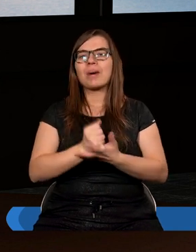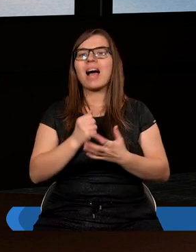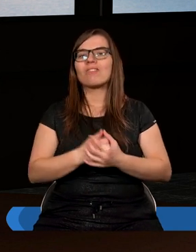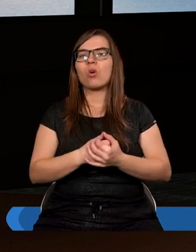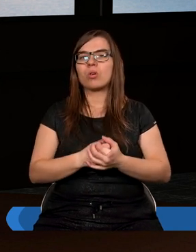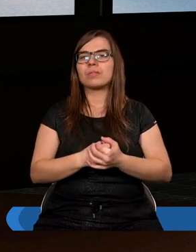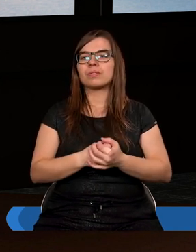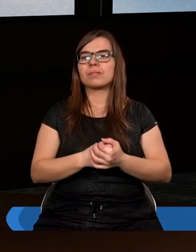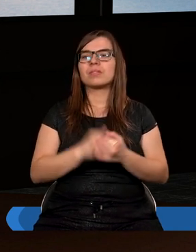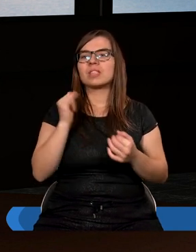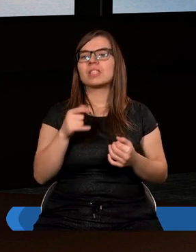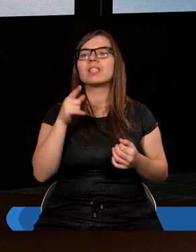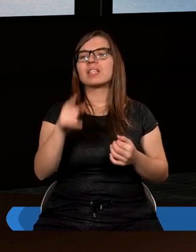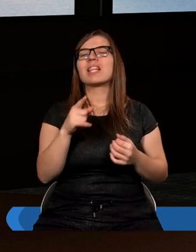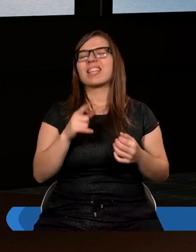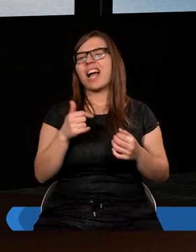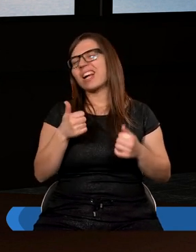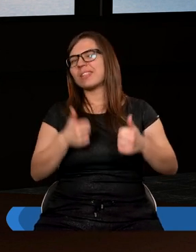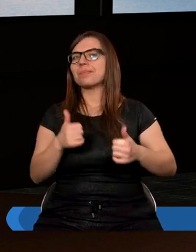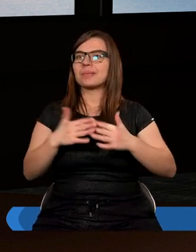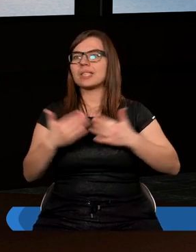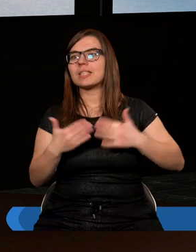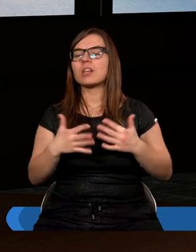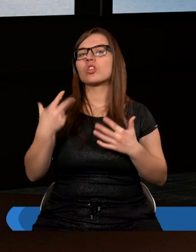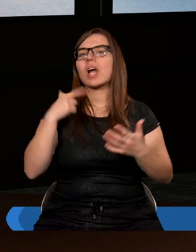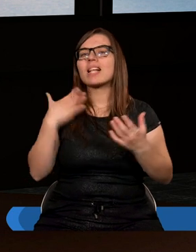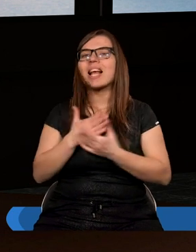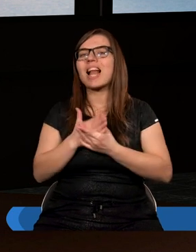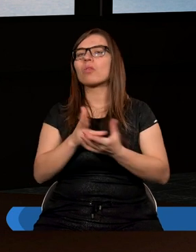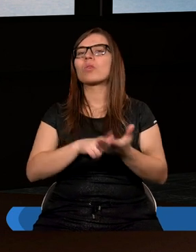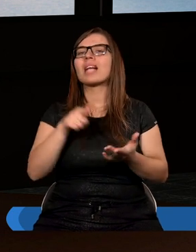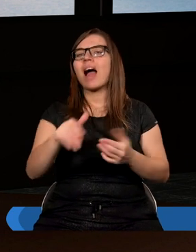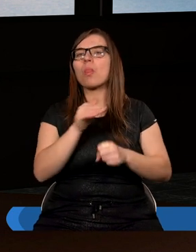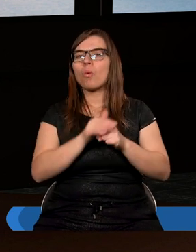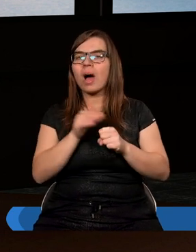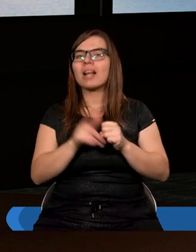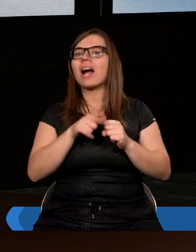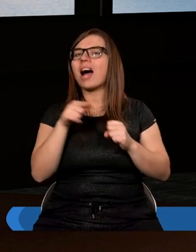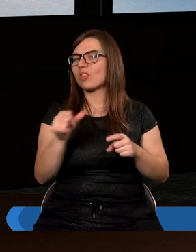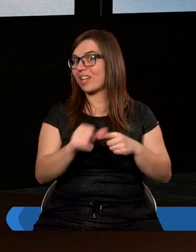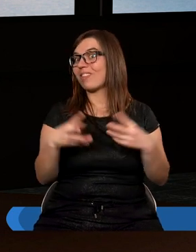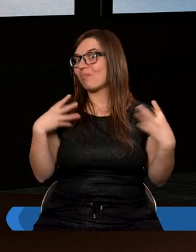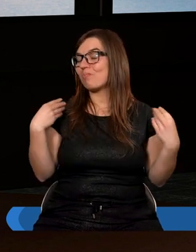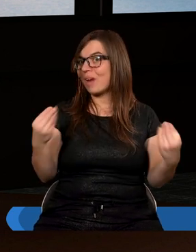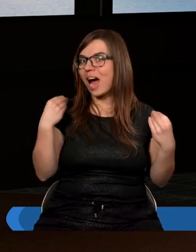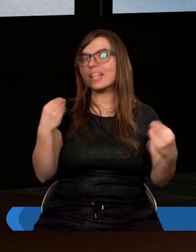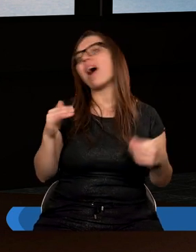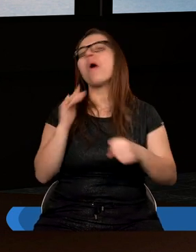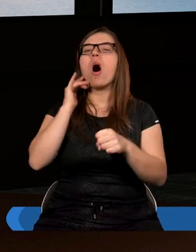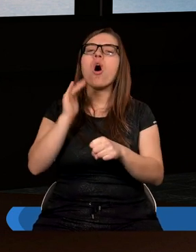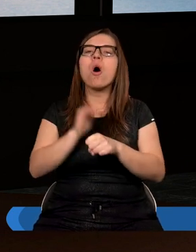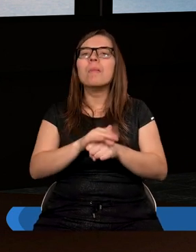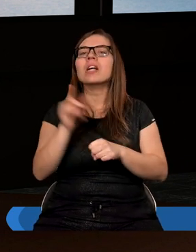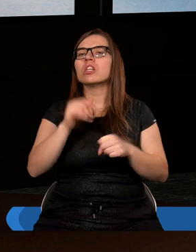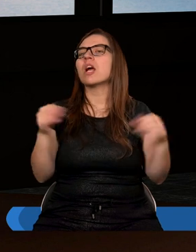i czujemy właśnie taki dystans, że nie zasługujemy na tą łaskę. A tutaj jest taka piękna obietnica, że